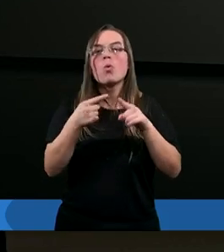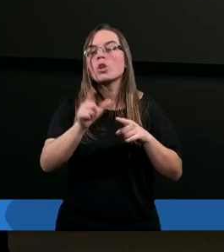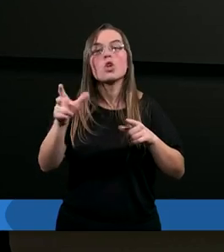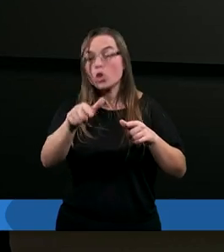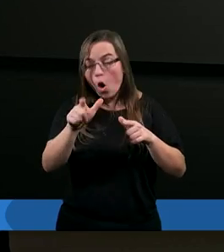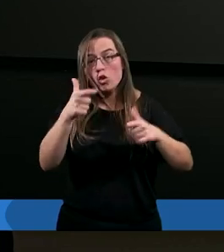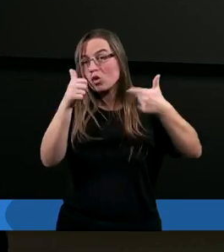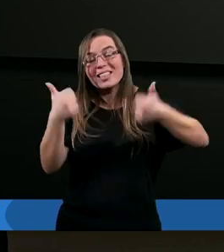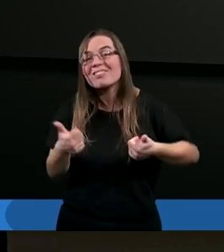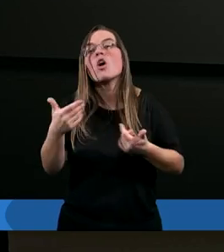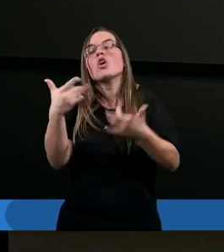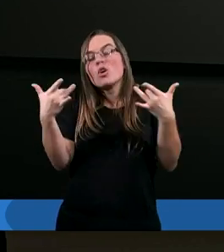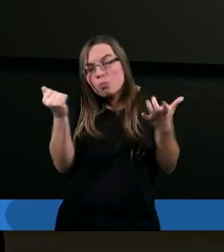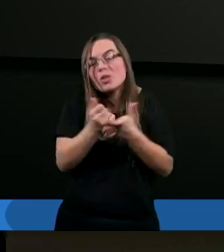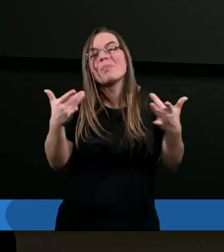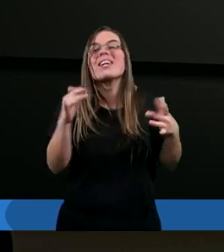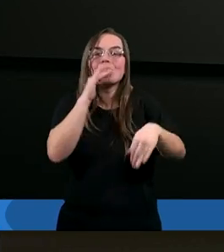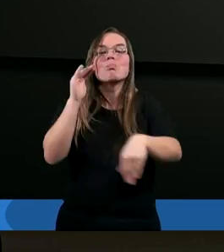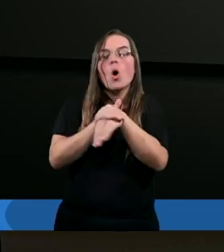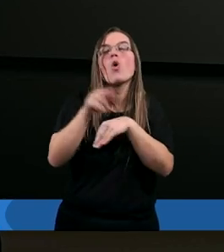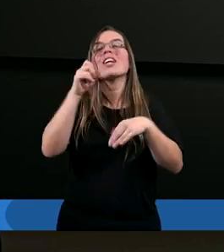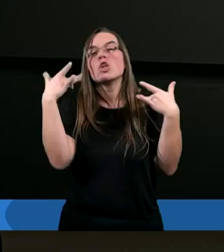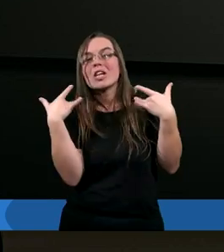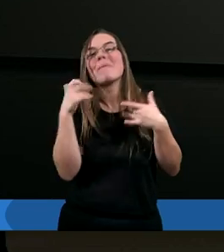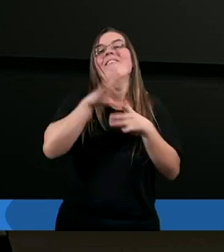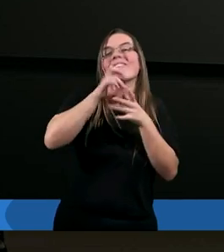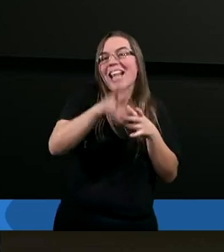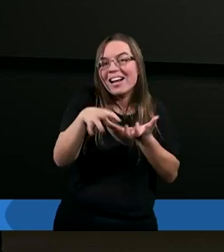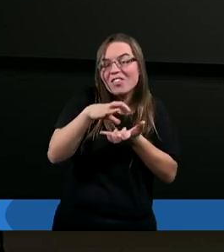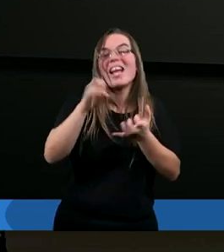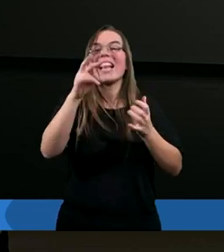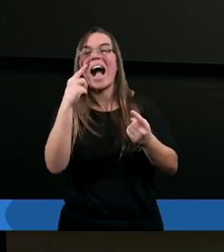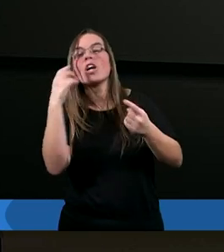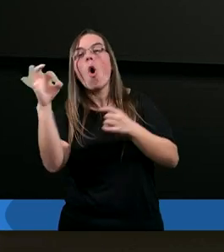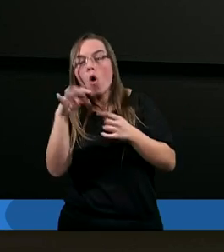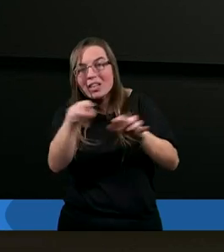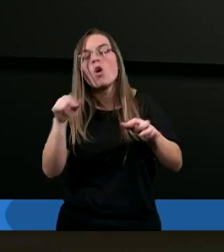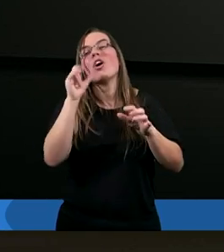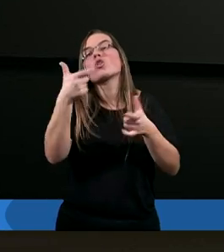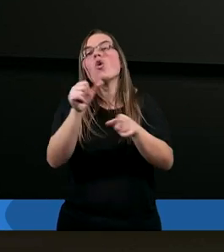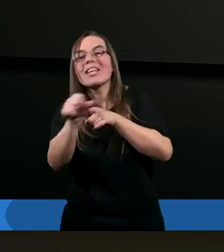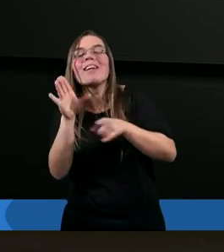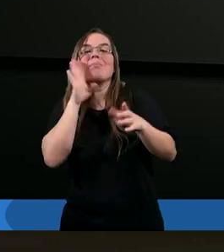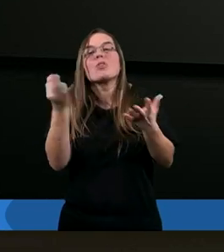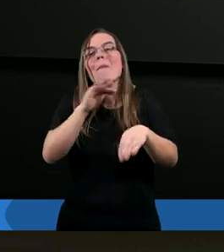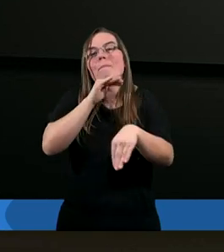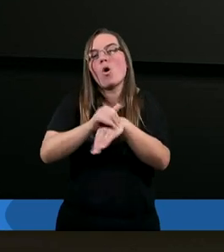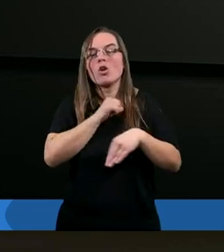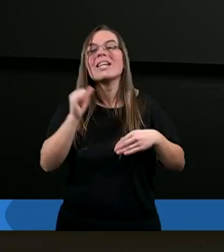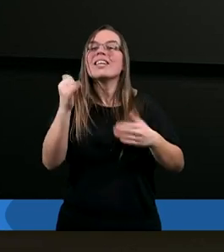stanie musimy zaakceptować że żyjemy w takich a nie innych okolicznościach i rzeczywiście chyba najlepiej jest zbierać